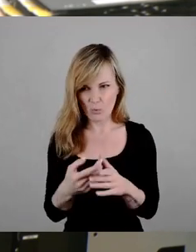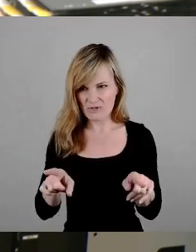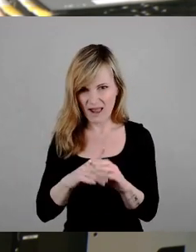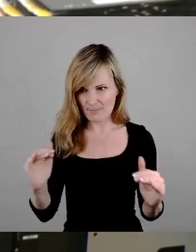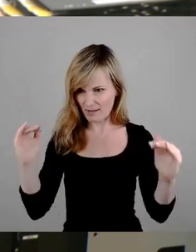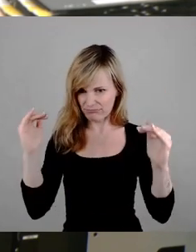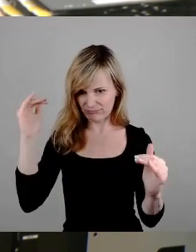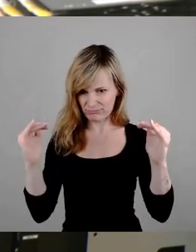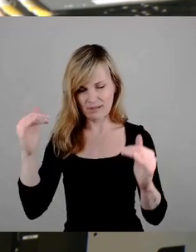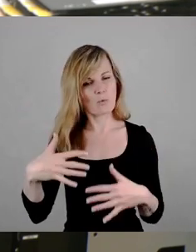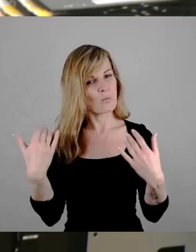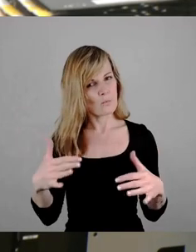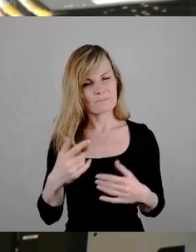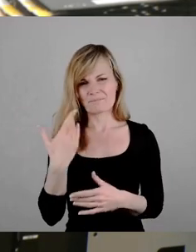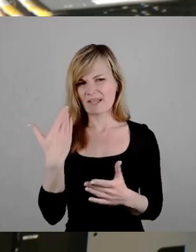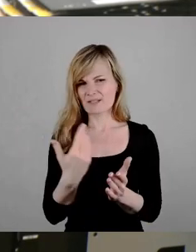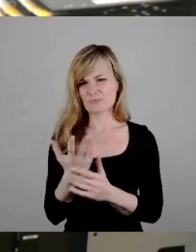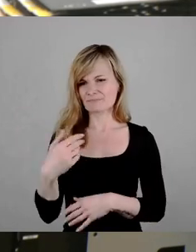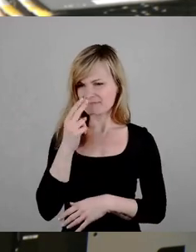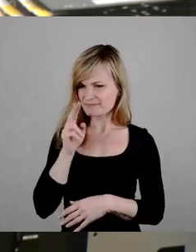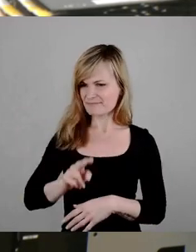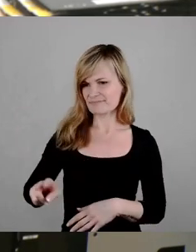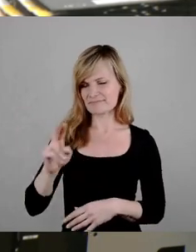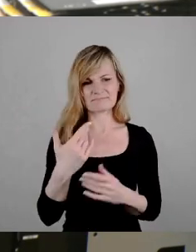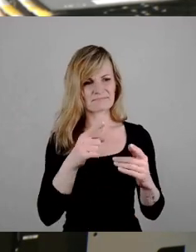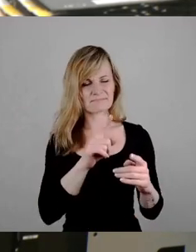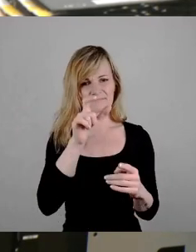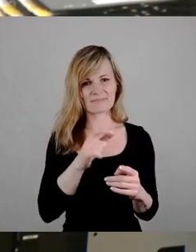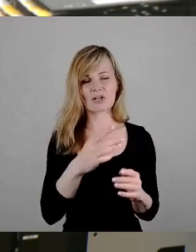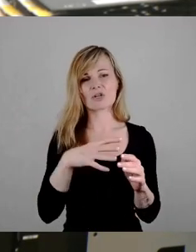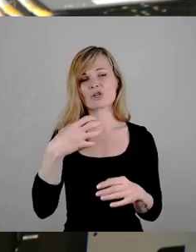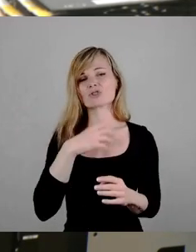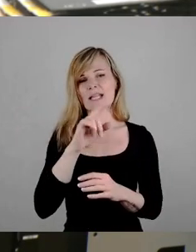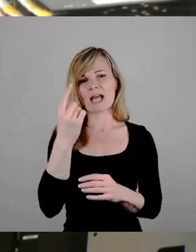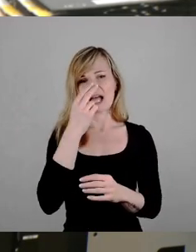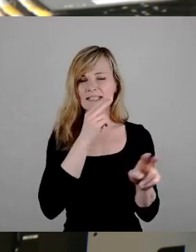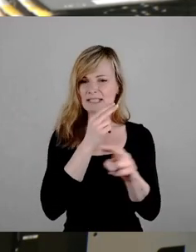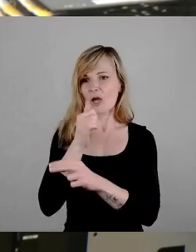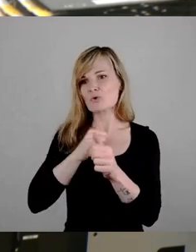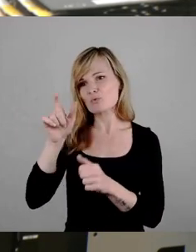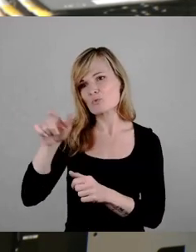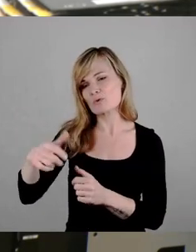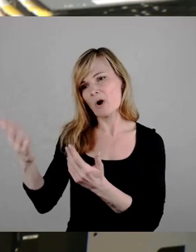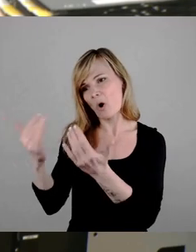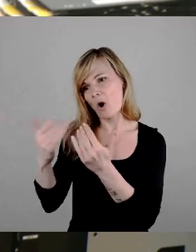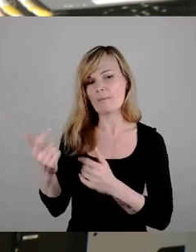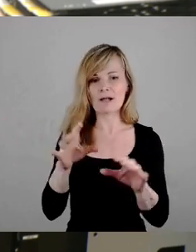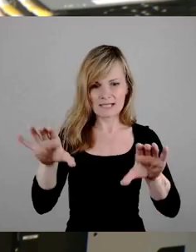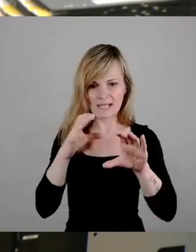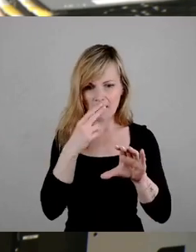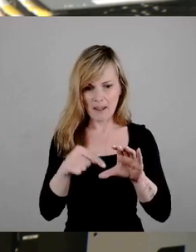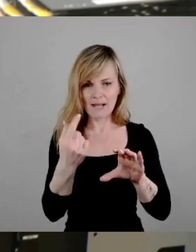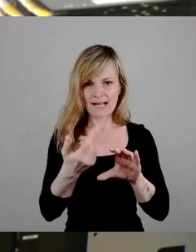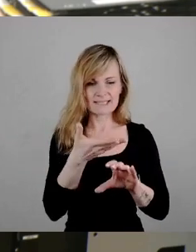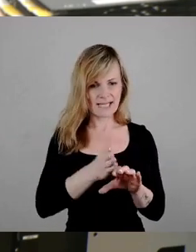der versammelten Adoleszenz werden im Stadtrat alle ein bisschen feucht und wollen ihren Teil abhaben. Jetzt